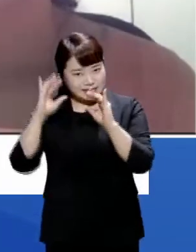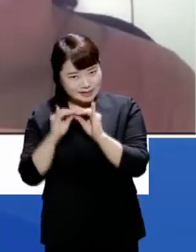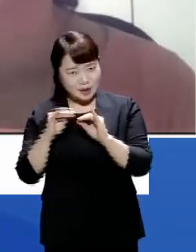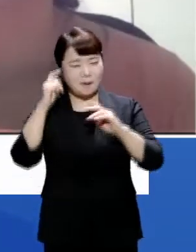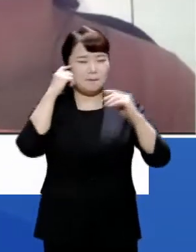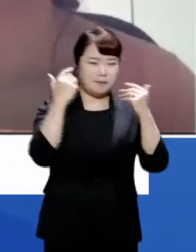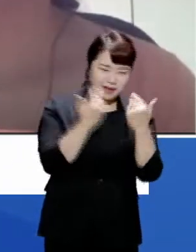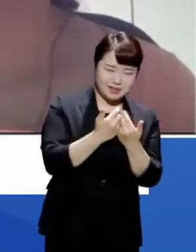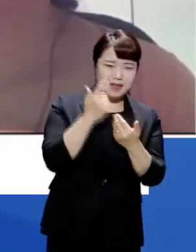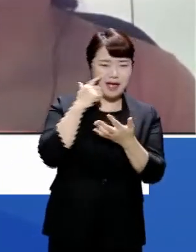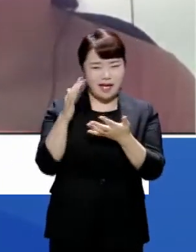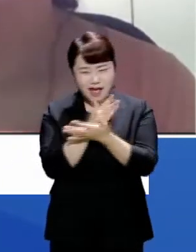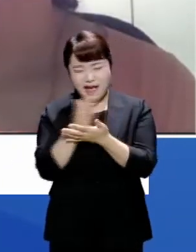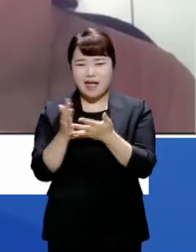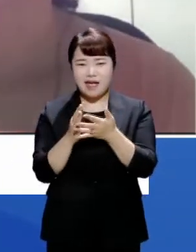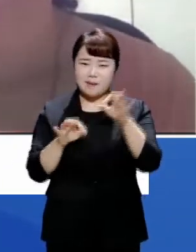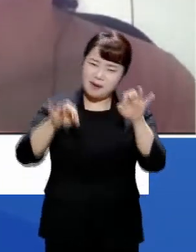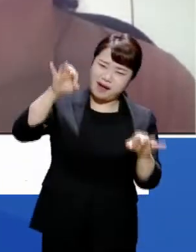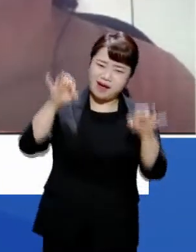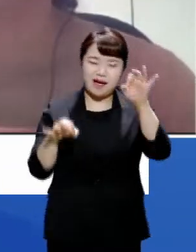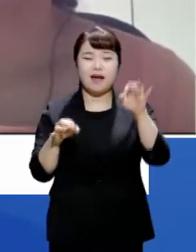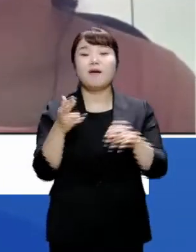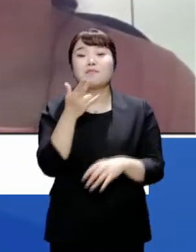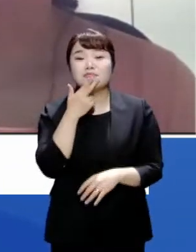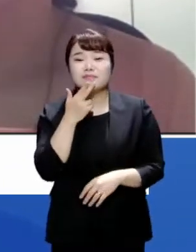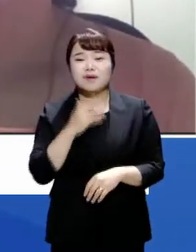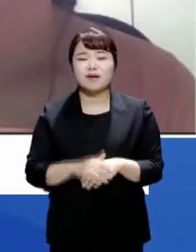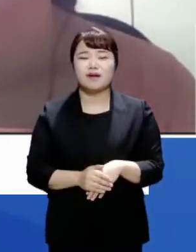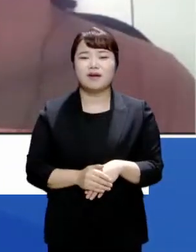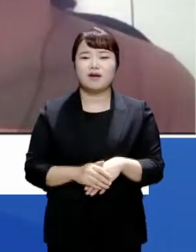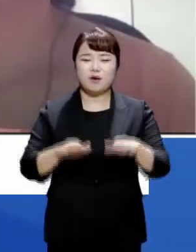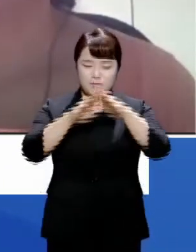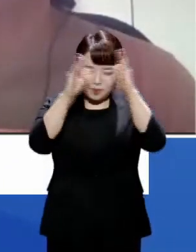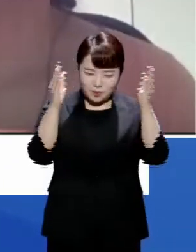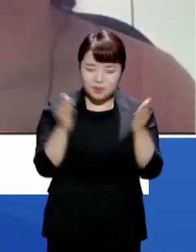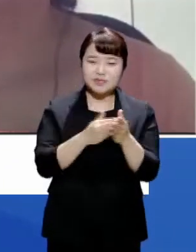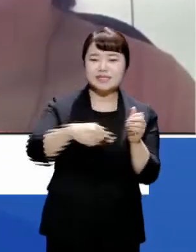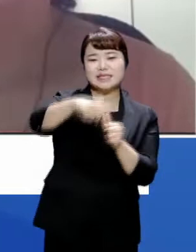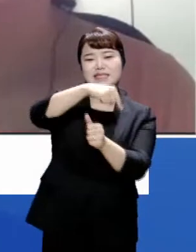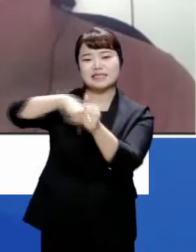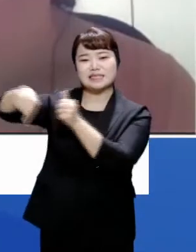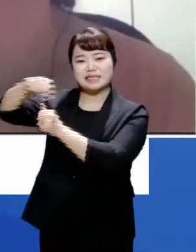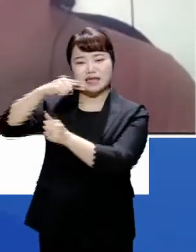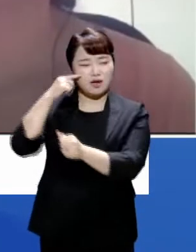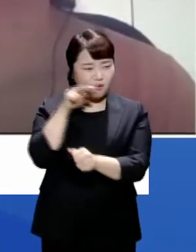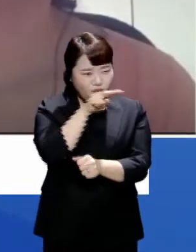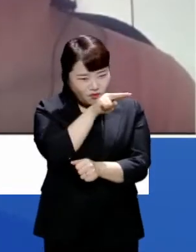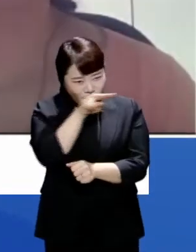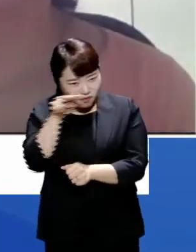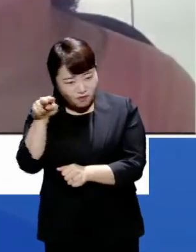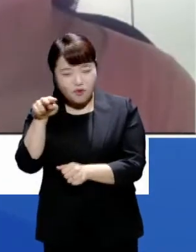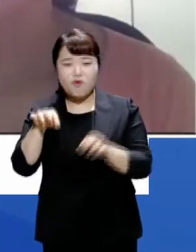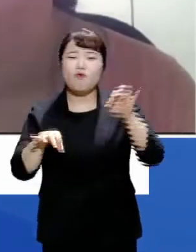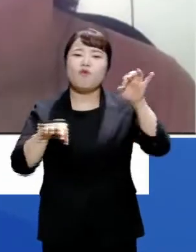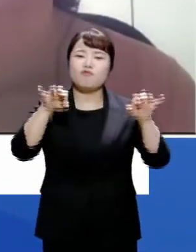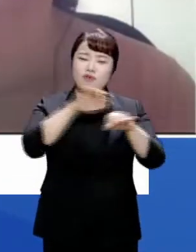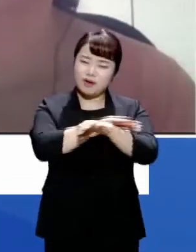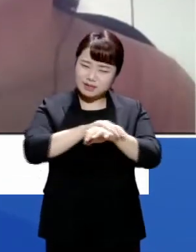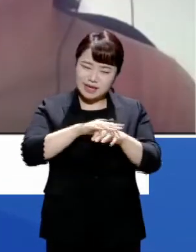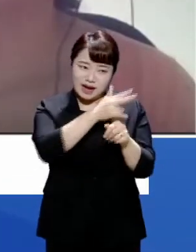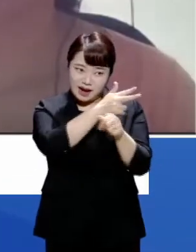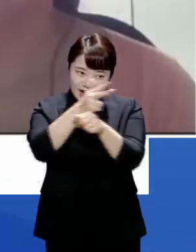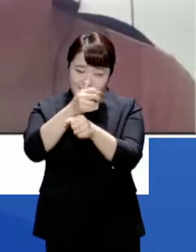이렇게 어느 한쪽에 치우치지 않고 모든 상황을 두루 살펴볼 수 있도록 균형감 있게 영화가